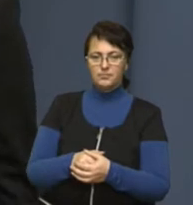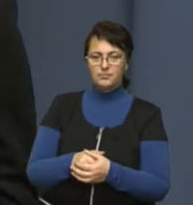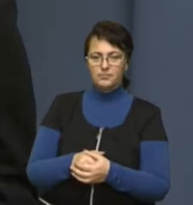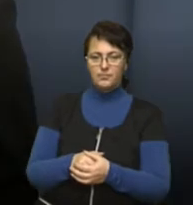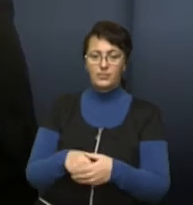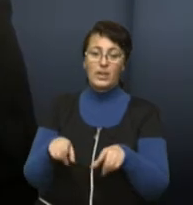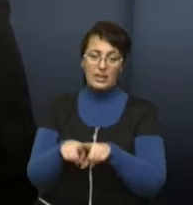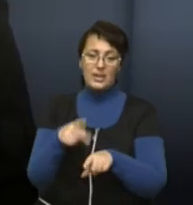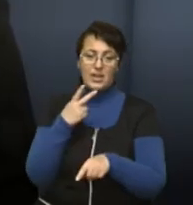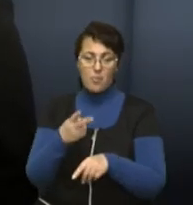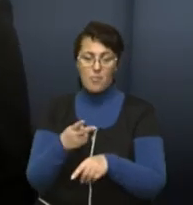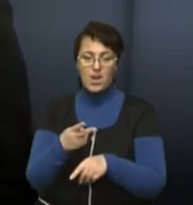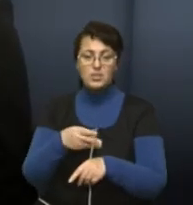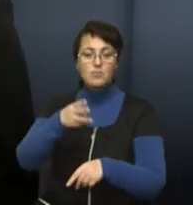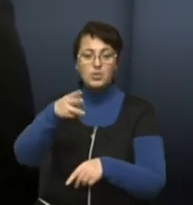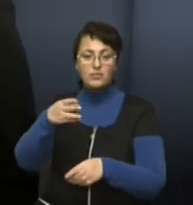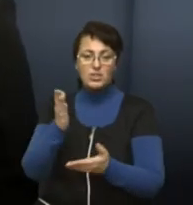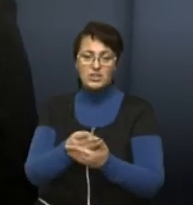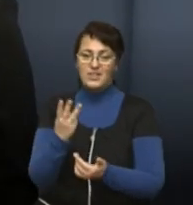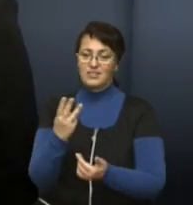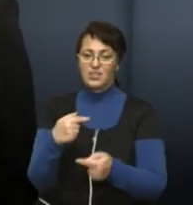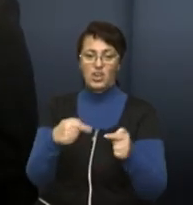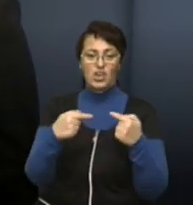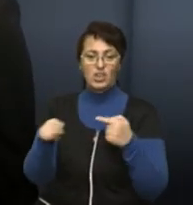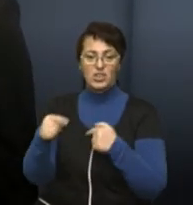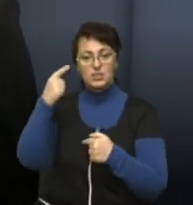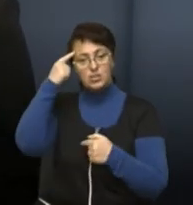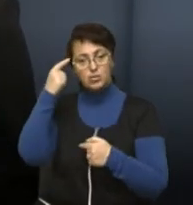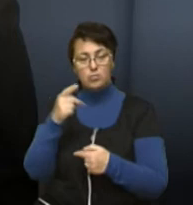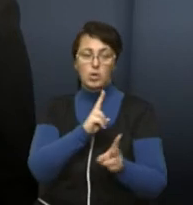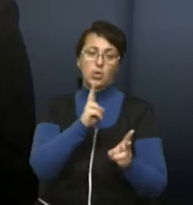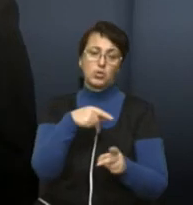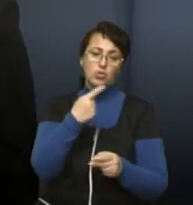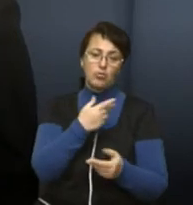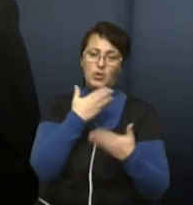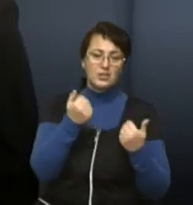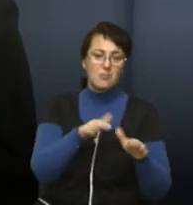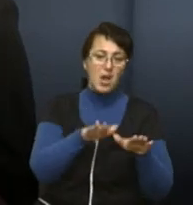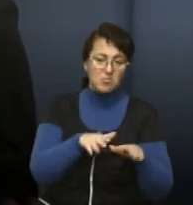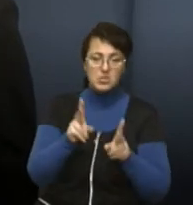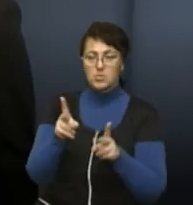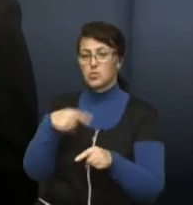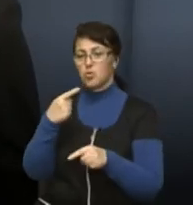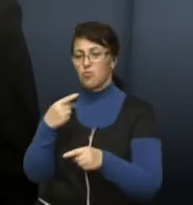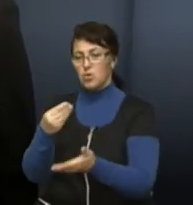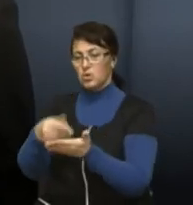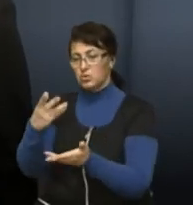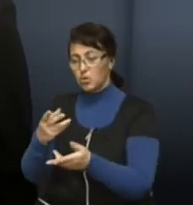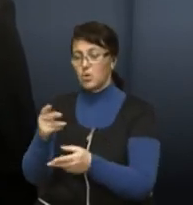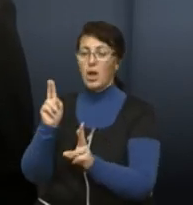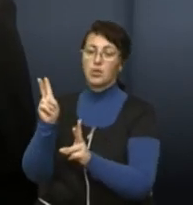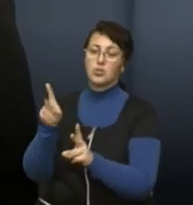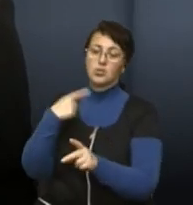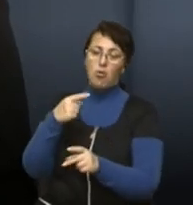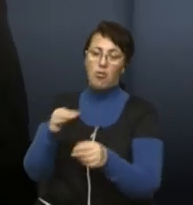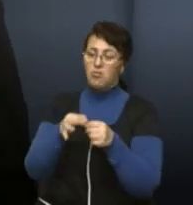Так, як бачимо попередньо з відео, є три різні думки. Хтось каже, що немає де запаркуватися. Хтось каже, що дорого. Хтось каже, що за містом